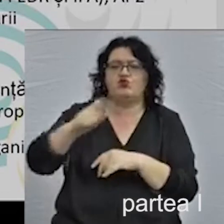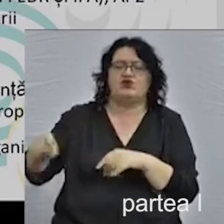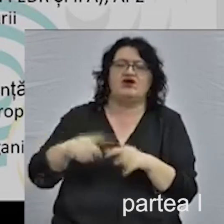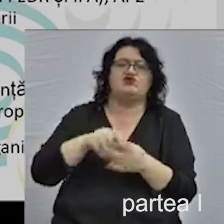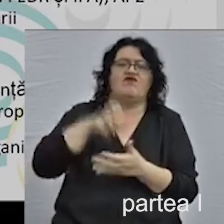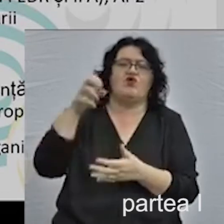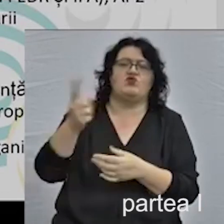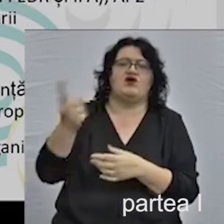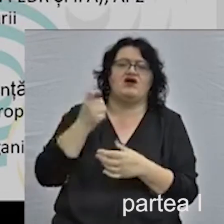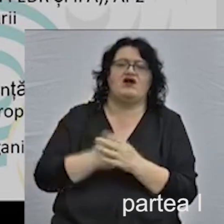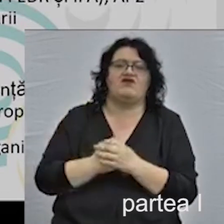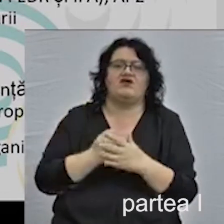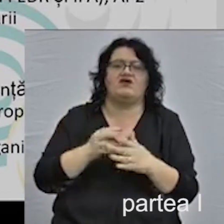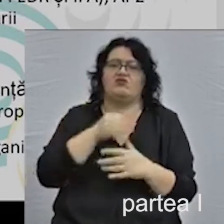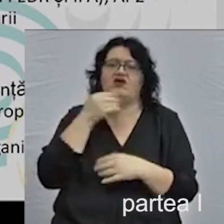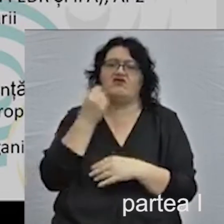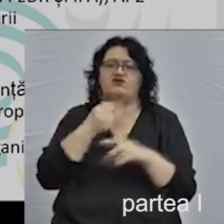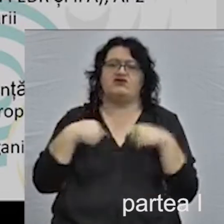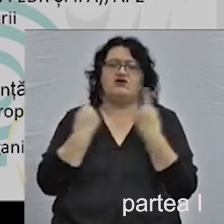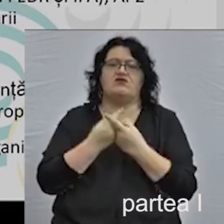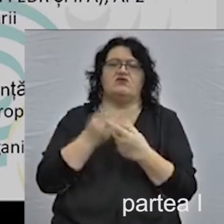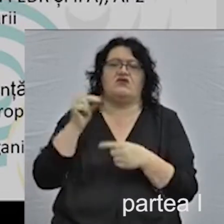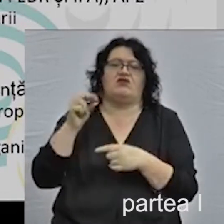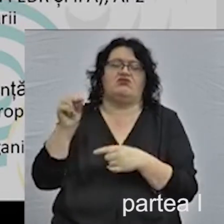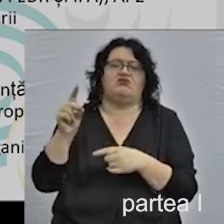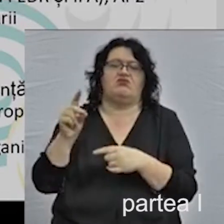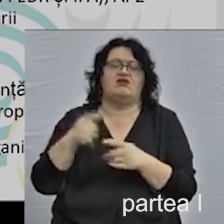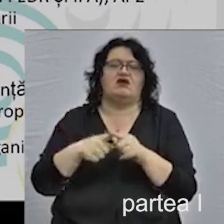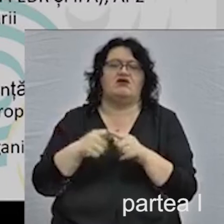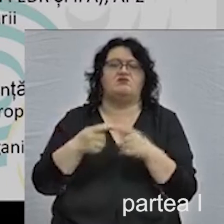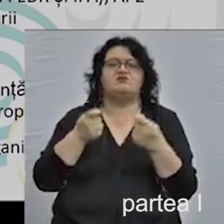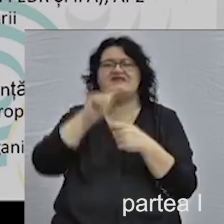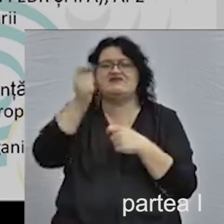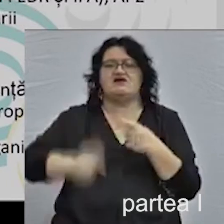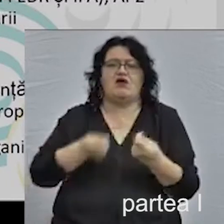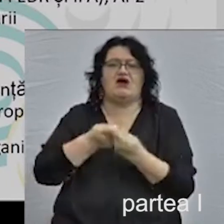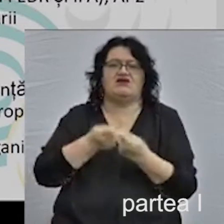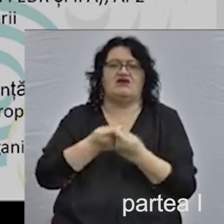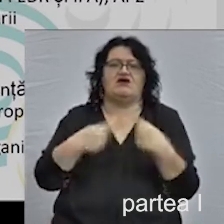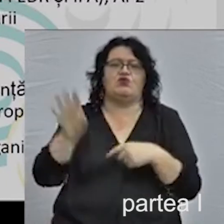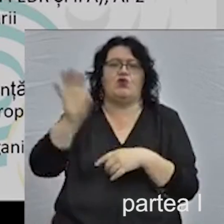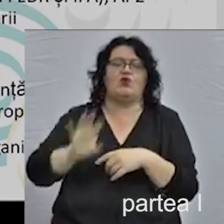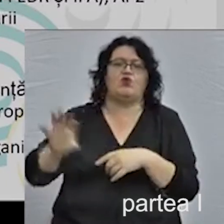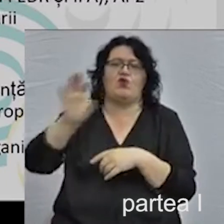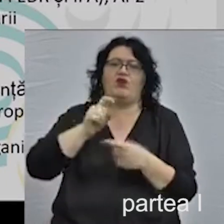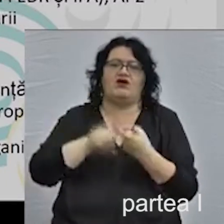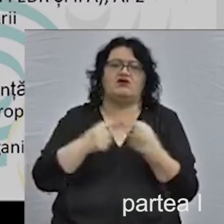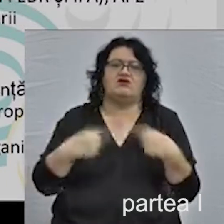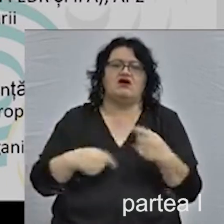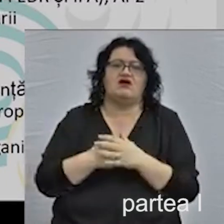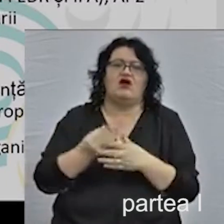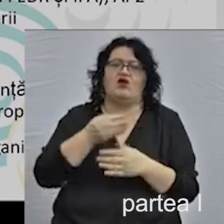fondurile de care am beneficiat noi sunt fonduri FEDER, cealte țări partenere care nu fac parte încă din Uniunea Europeană au